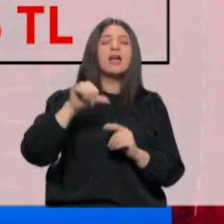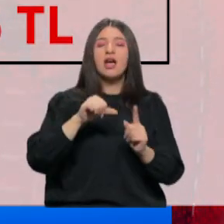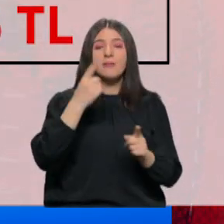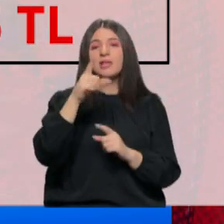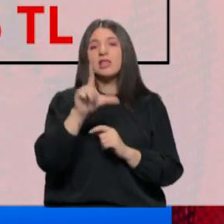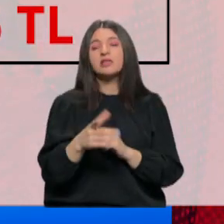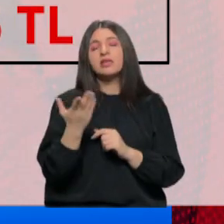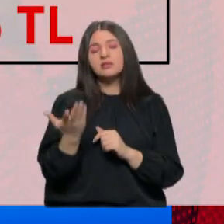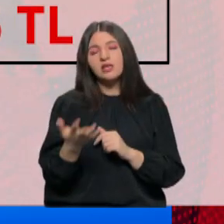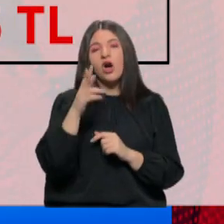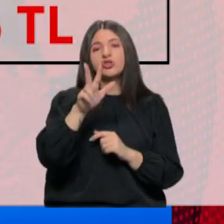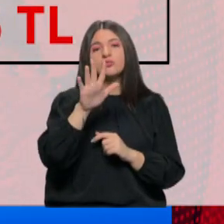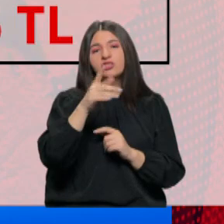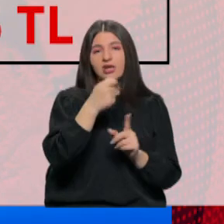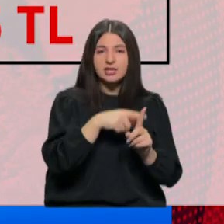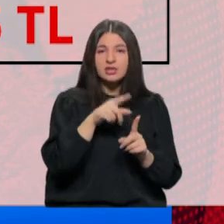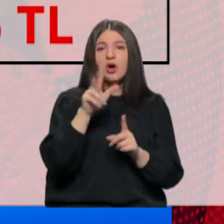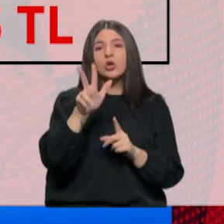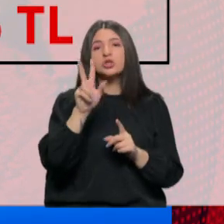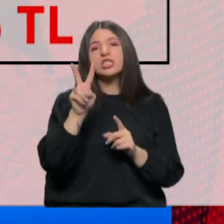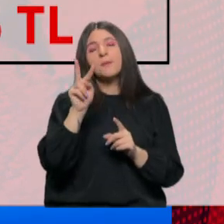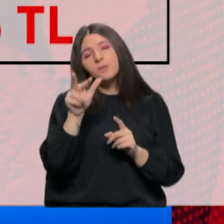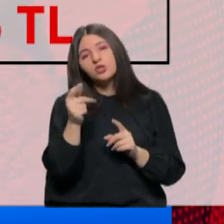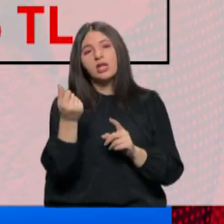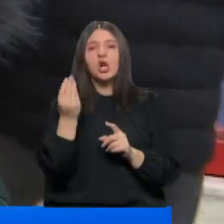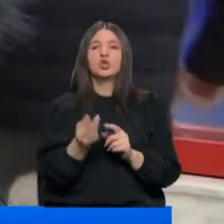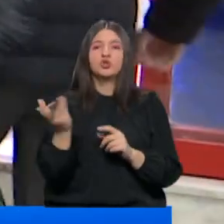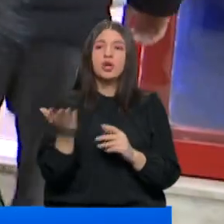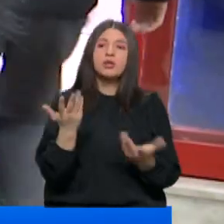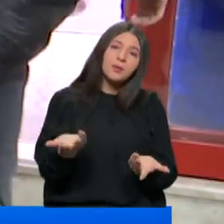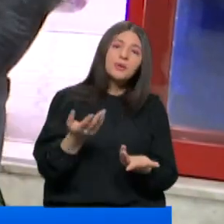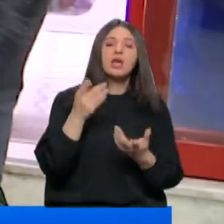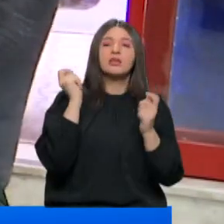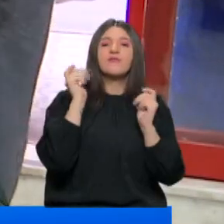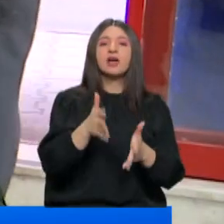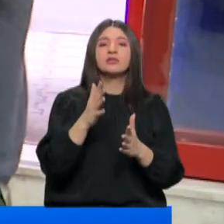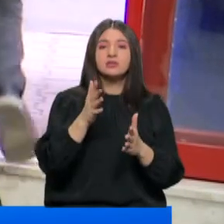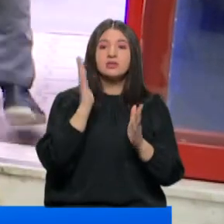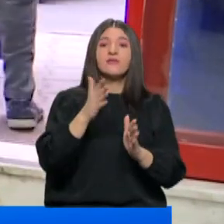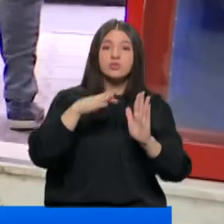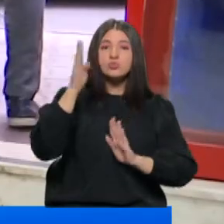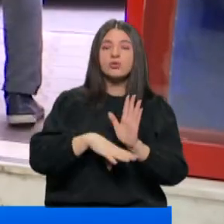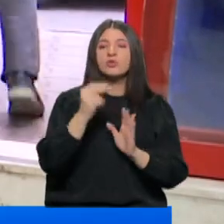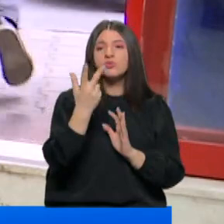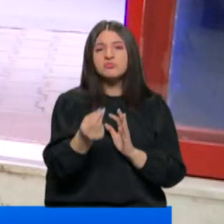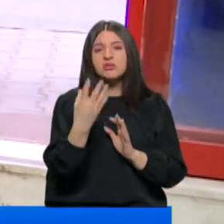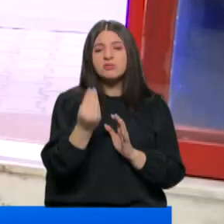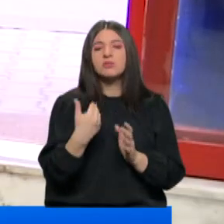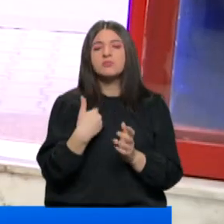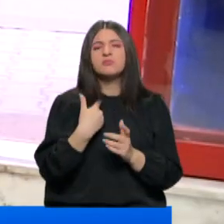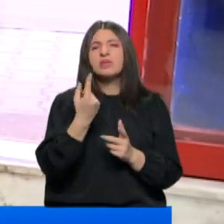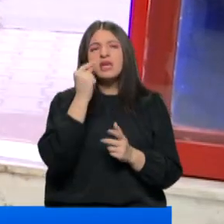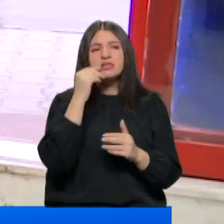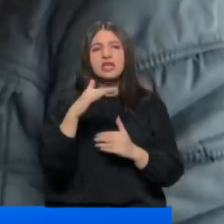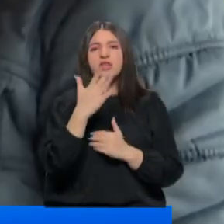yağının litresi de 35 liradan 32,5 lira olacak. Tabii ki daha fazlası olması lazım. 3-4 lira bir insanın bütçesini